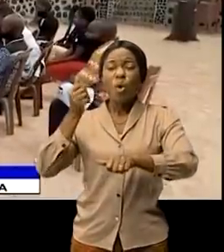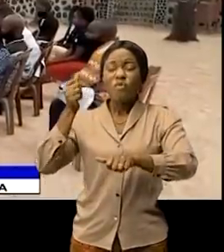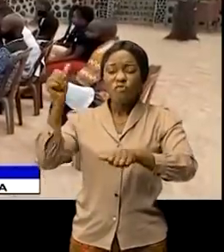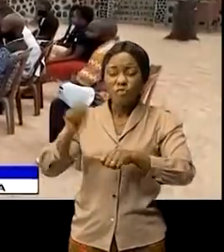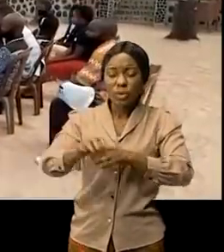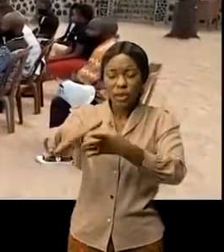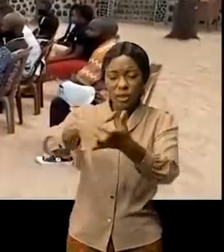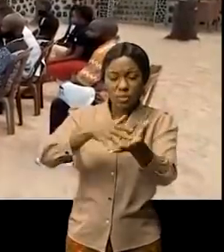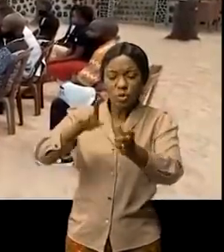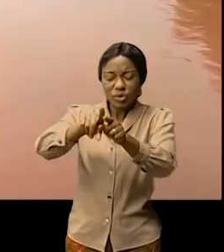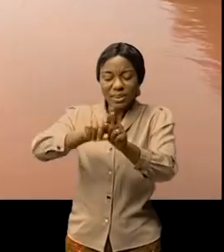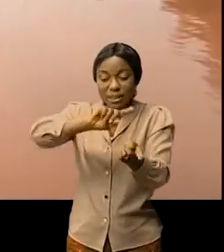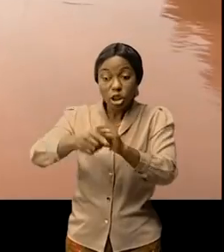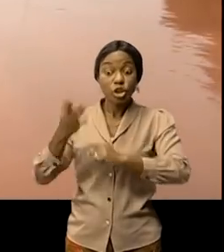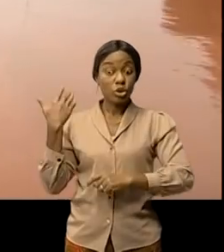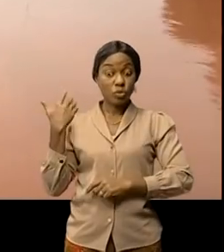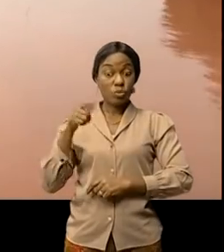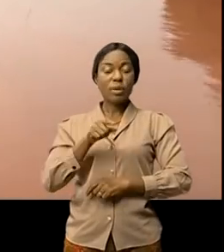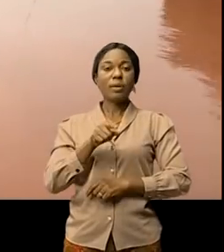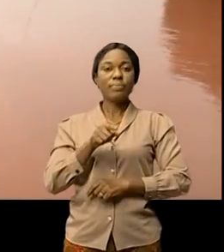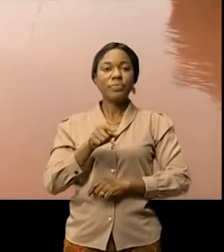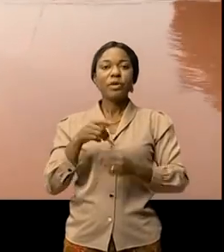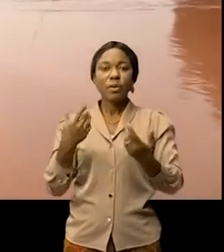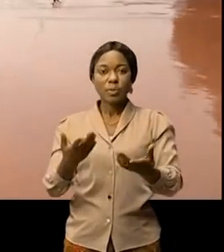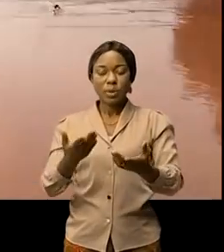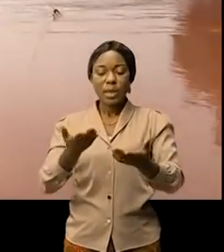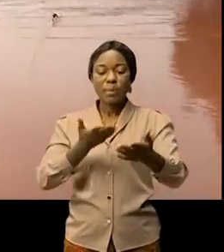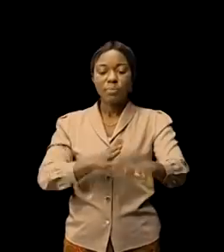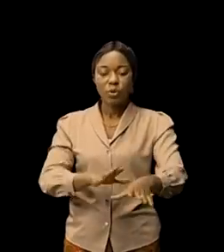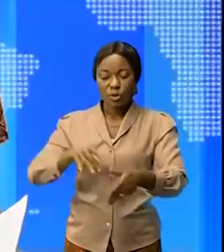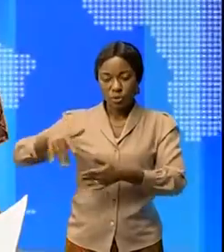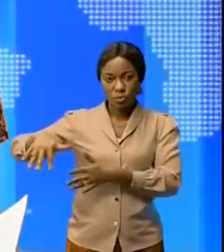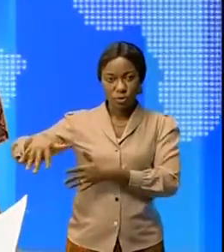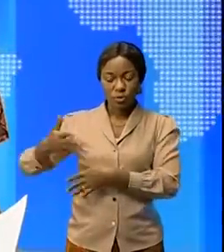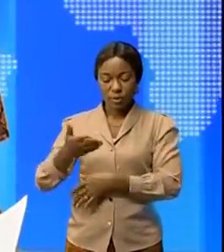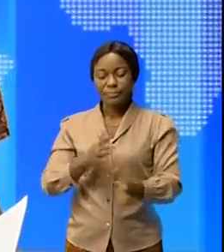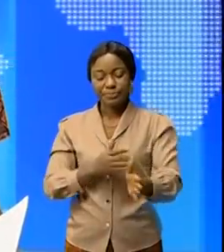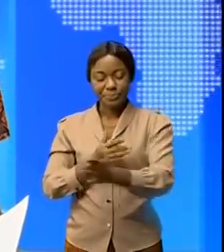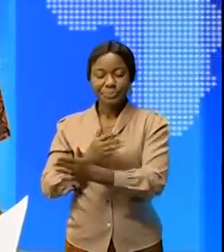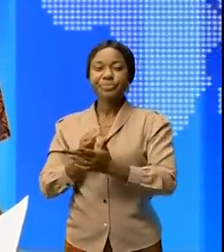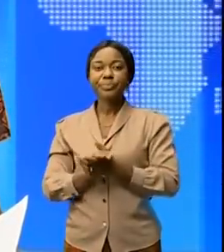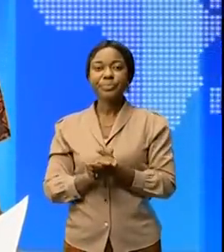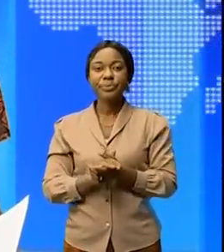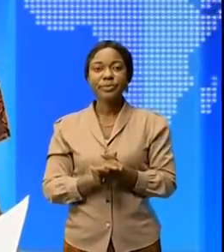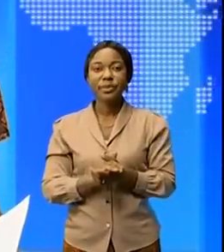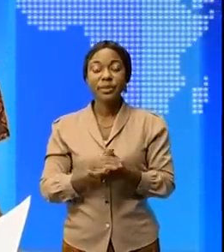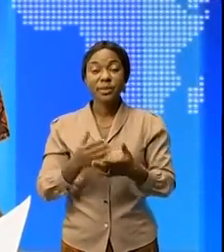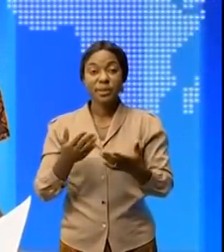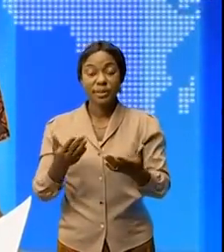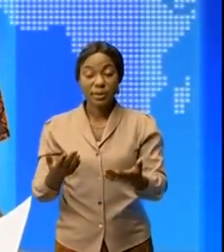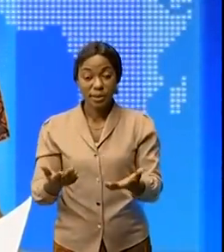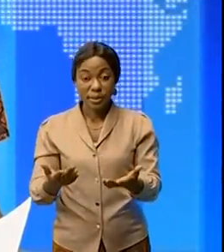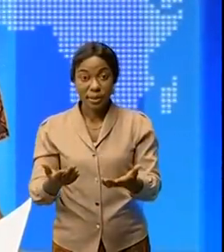entraîné ces changements remarquables causant ainsi la mort des poissons dans cette rivière de taille galbanisée